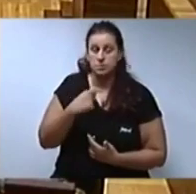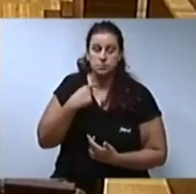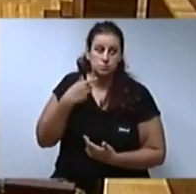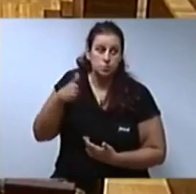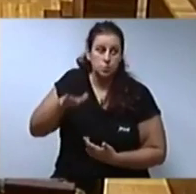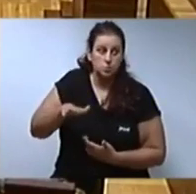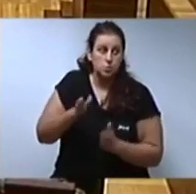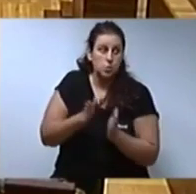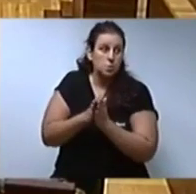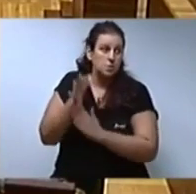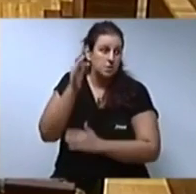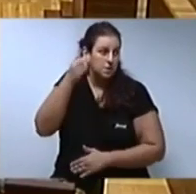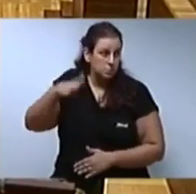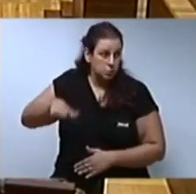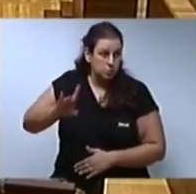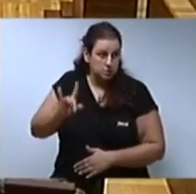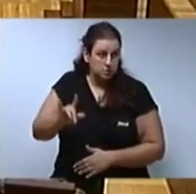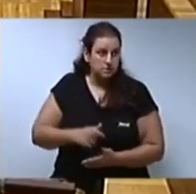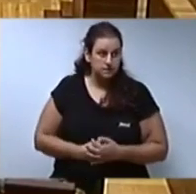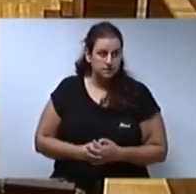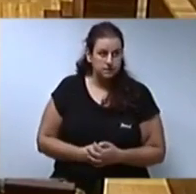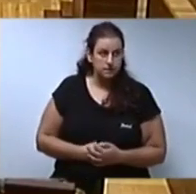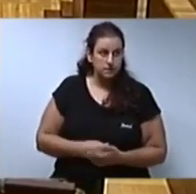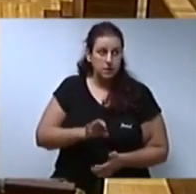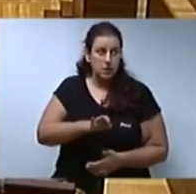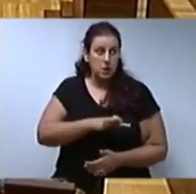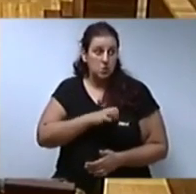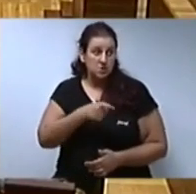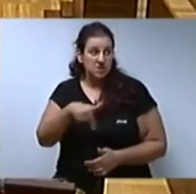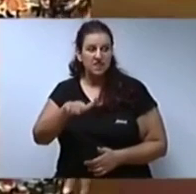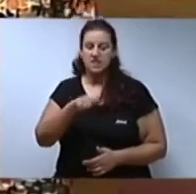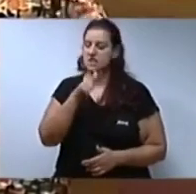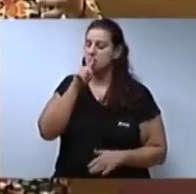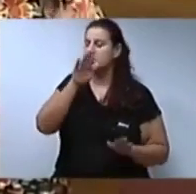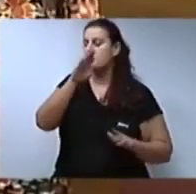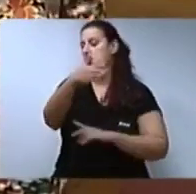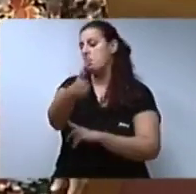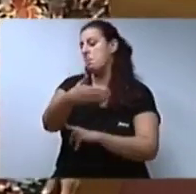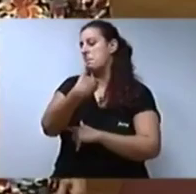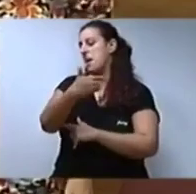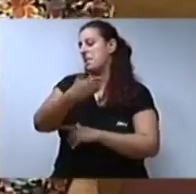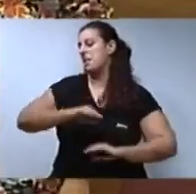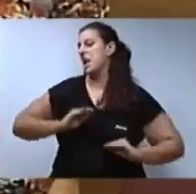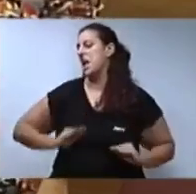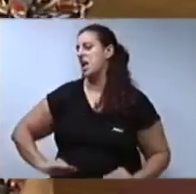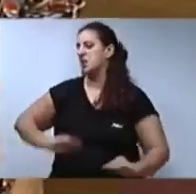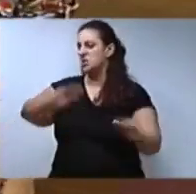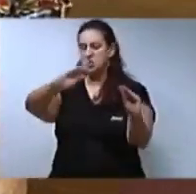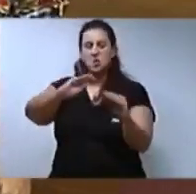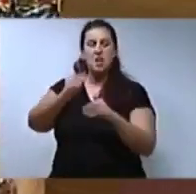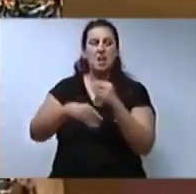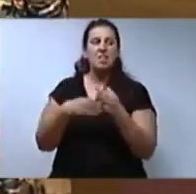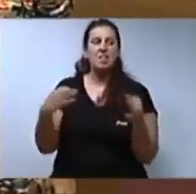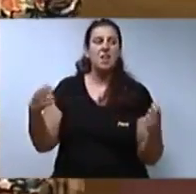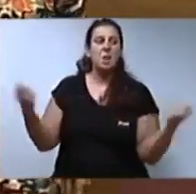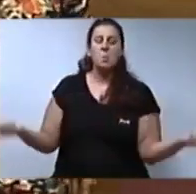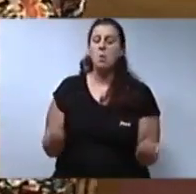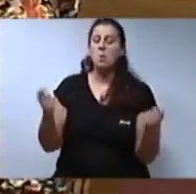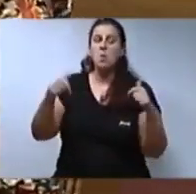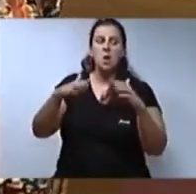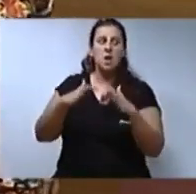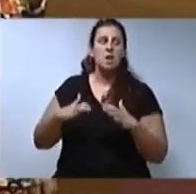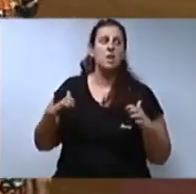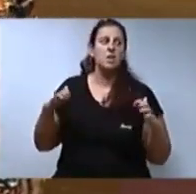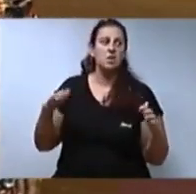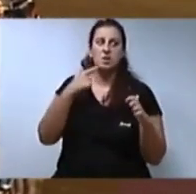companya. Vostès, els salvapatries de Copa i Puro, són aquells que van anunciar en aquesta cambra que iban a